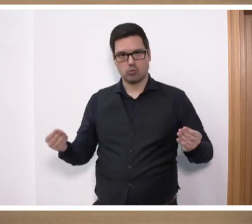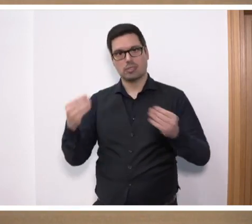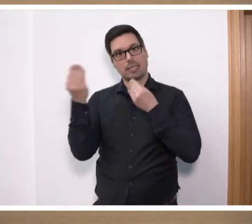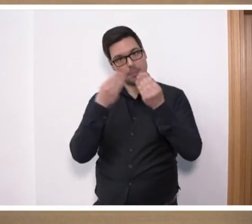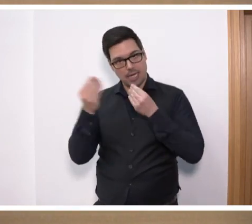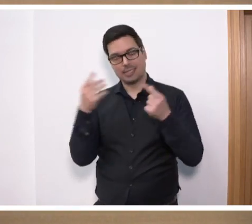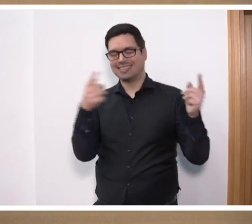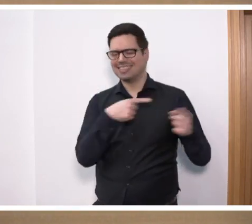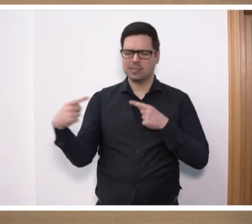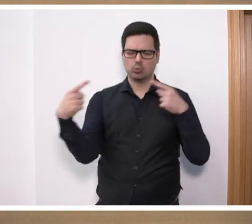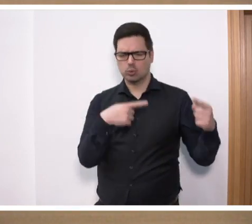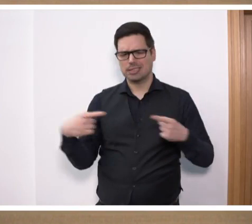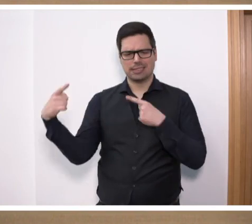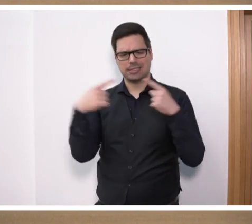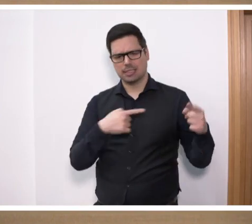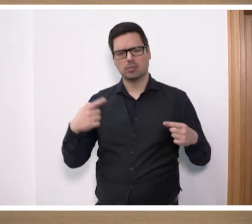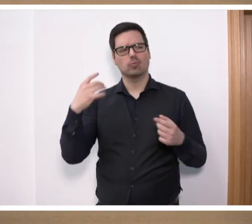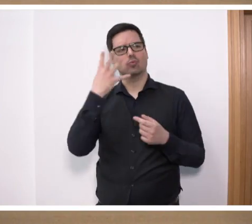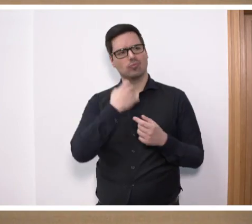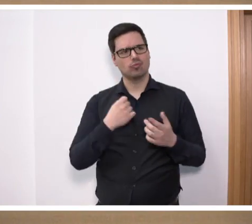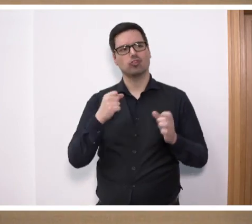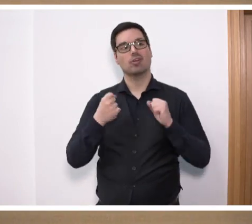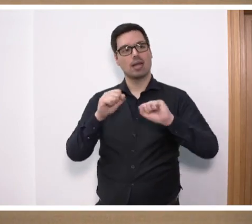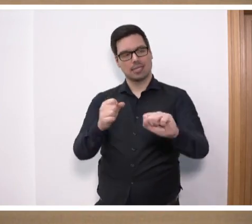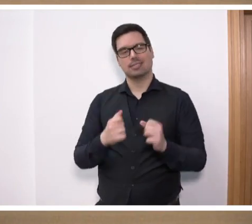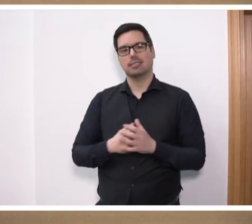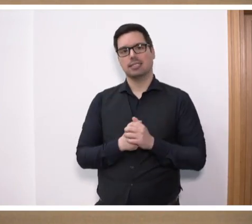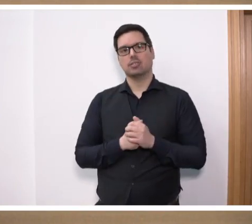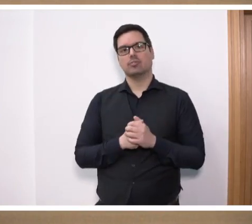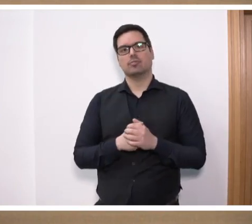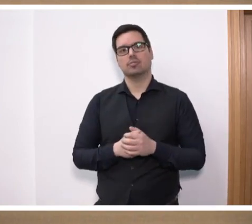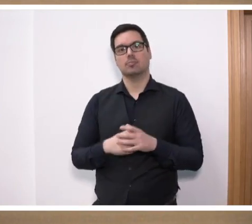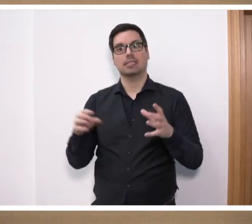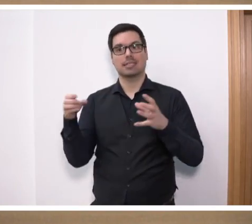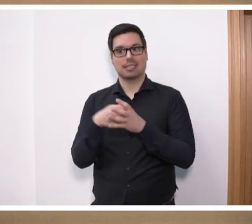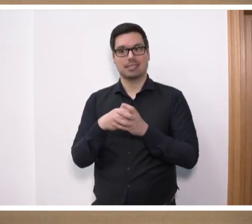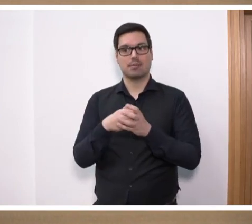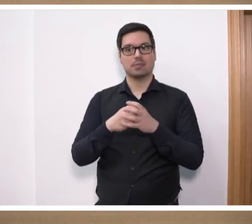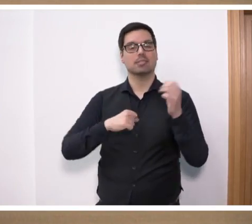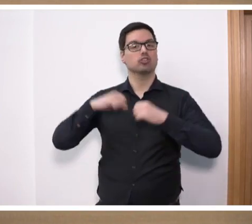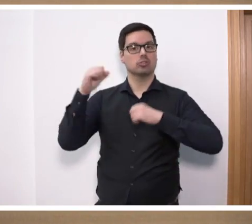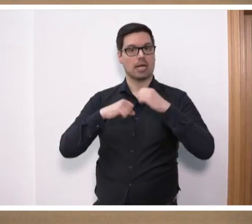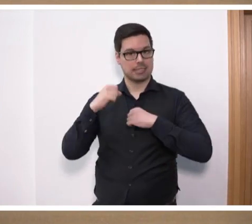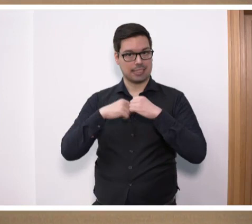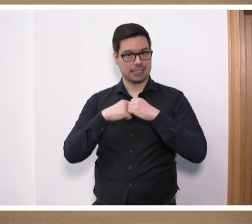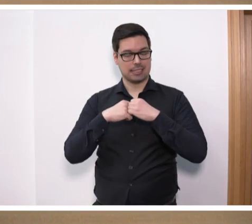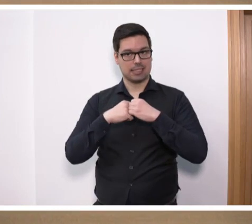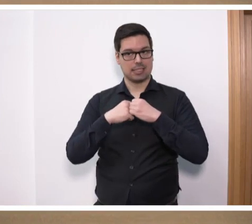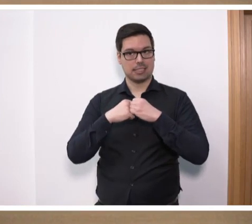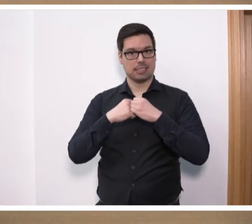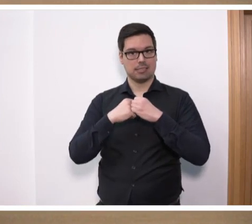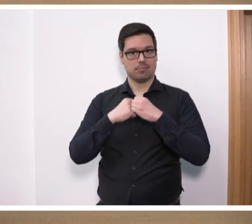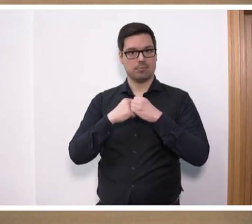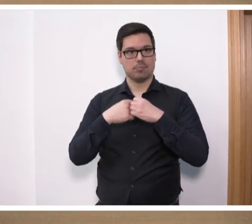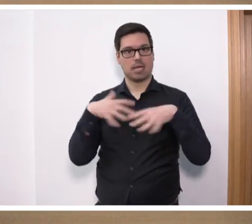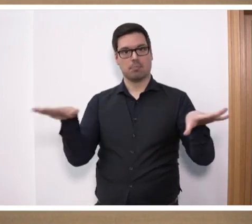diskutieren. Und da wollen wir uns gerne aktiv mit einer Gesamtstrategie zur Bewältigung dieser Migrationskrise auch